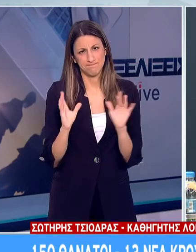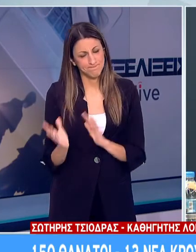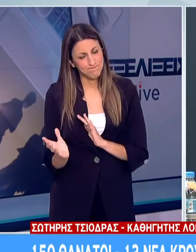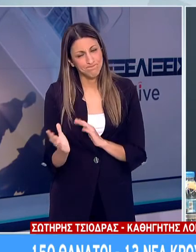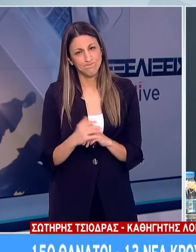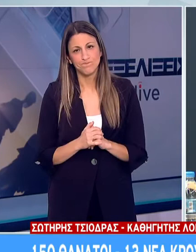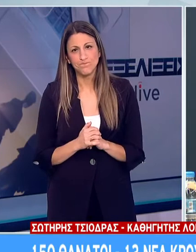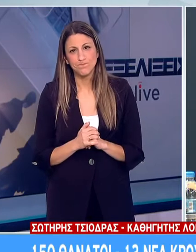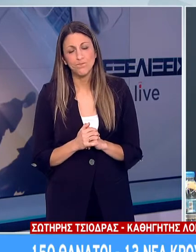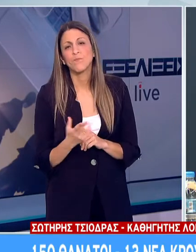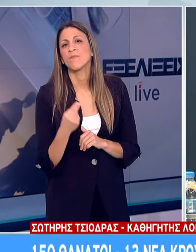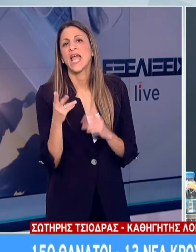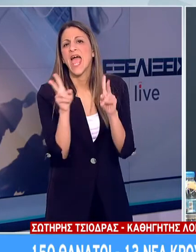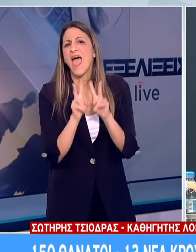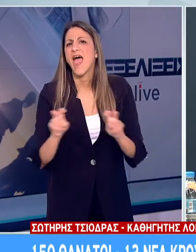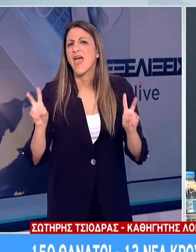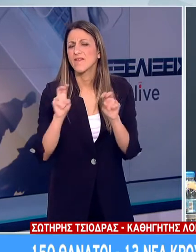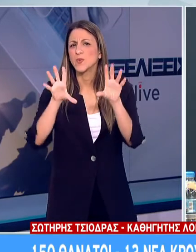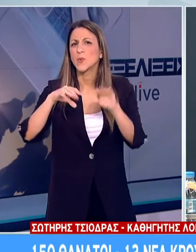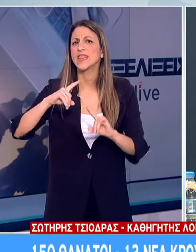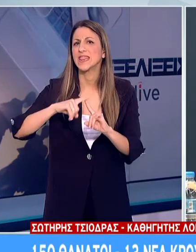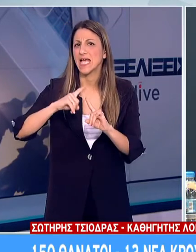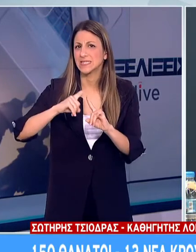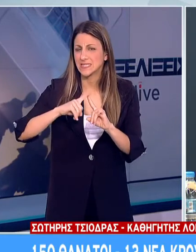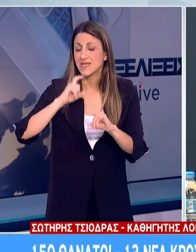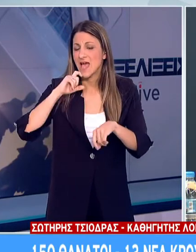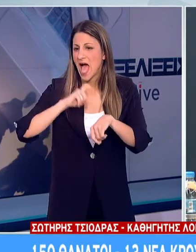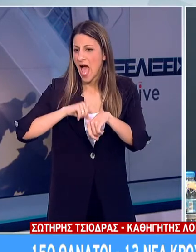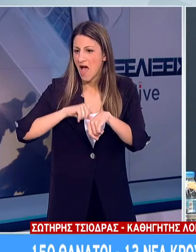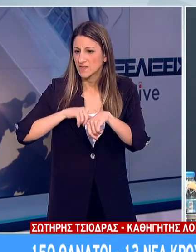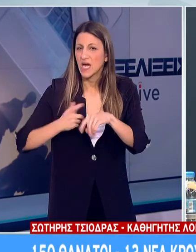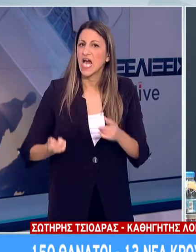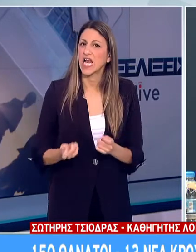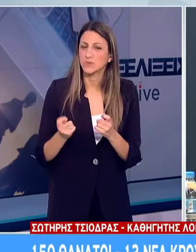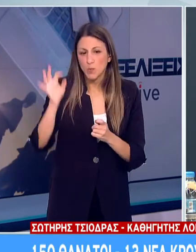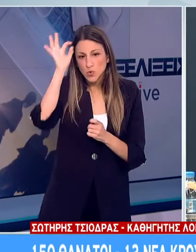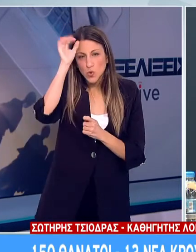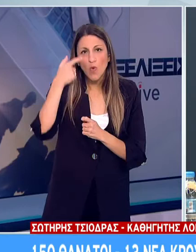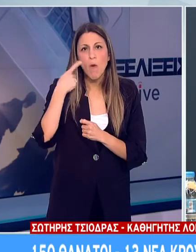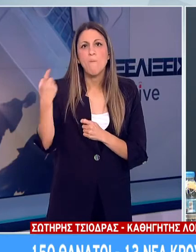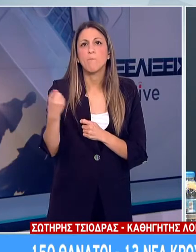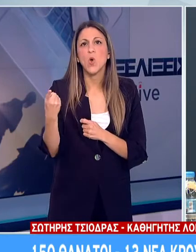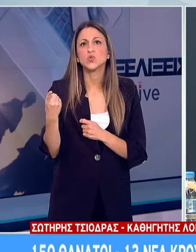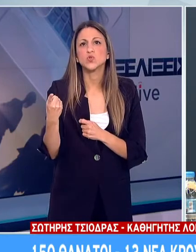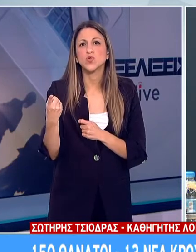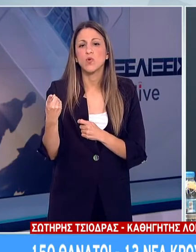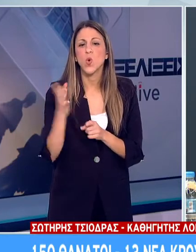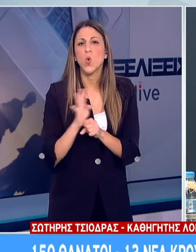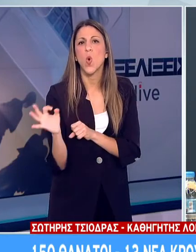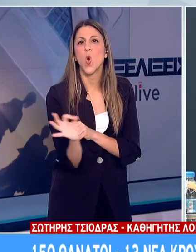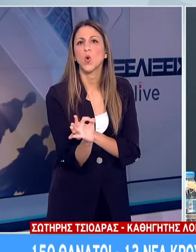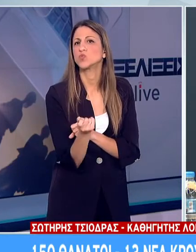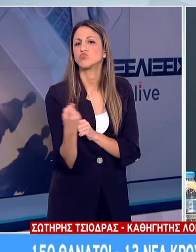λόγος που μελέτες αντισωμάτων θα χρησιμοποιηθούν για επιδημιολογικούς σκοπούς προς το παρόν στη χώρα μας. Όμως πρέπει να σκεφτόμαστε το μέλλον